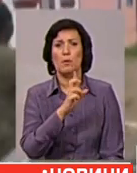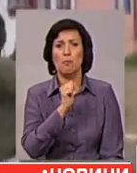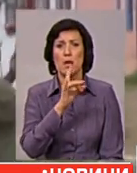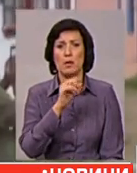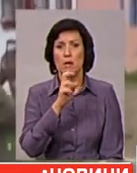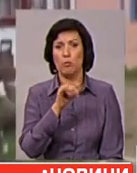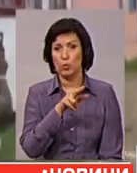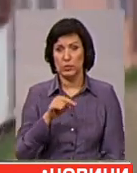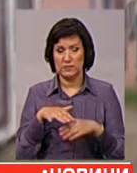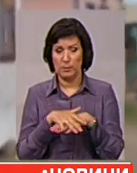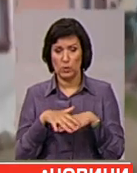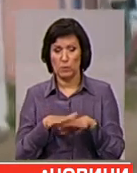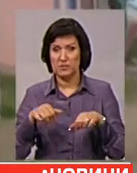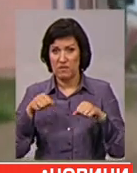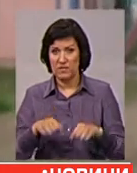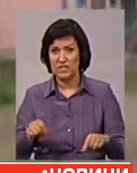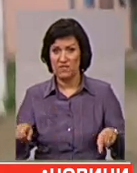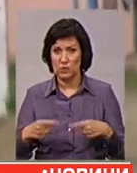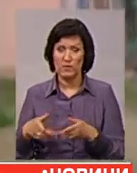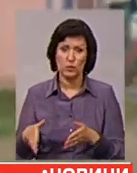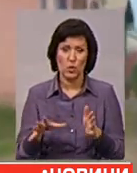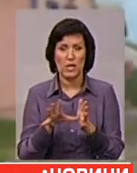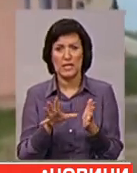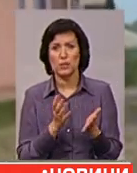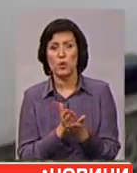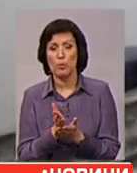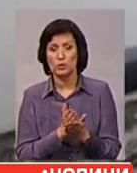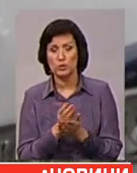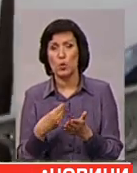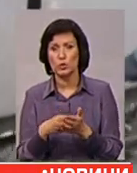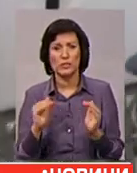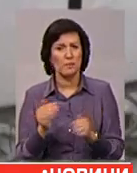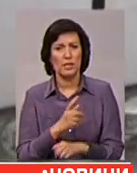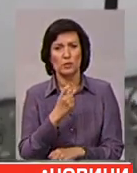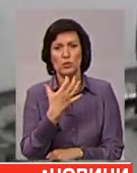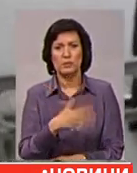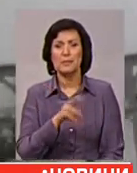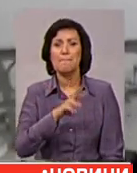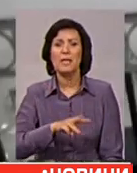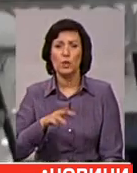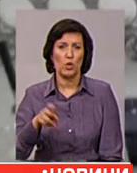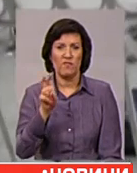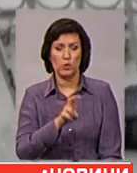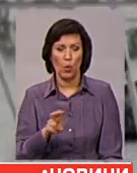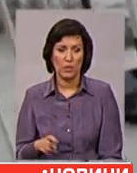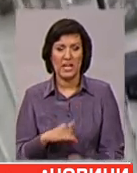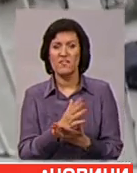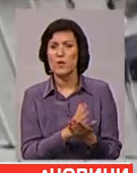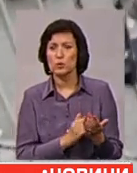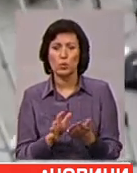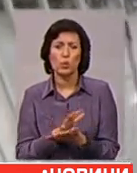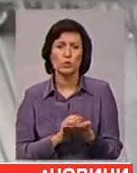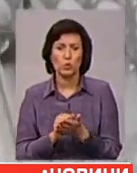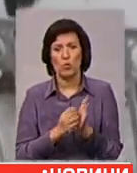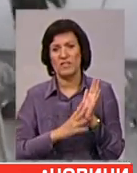Барабуда. За підрахунками місцевої влади, відновити дороги та електропостачання коштуватиме не менше, як 150 мільйонів доларів. Інфраструктура